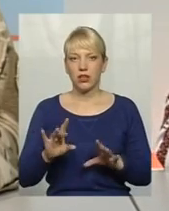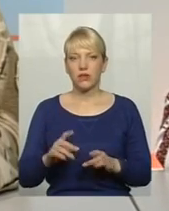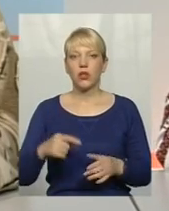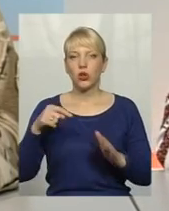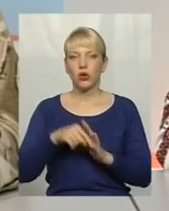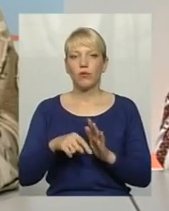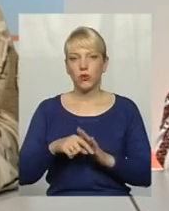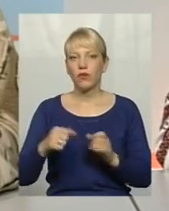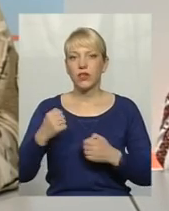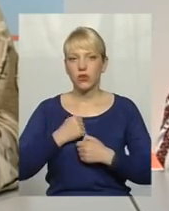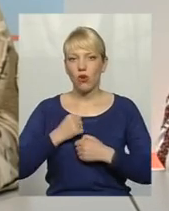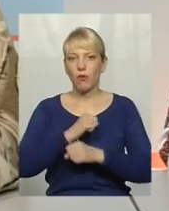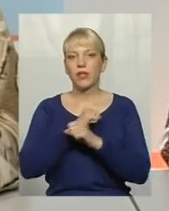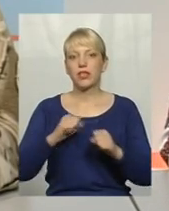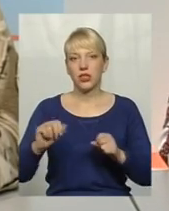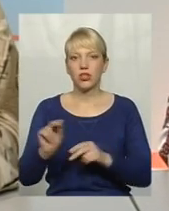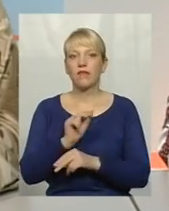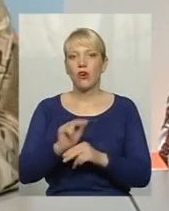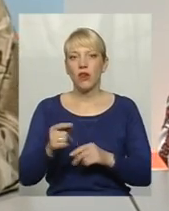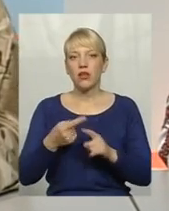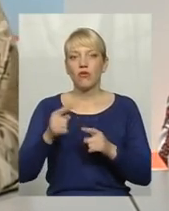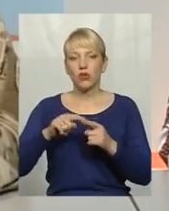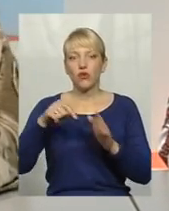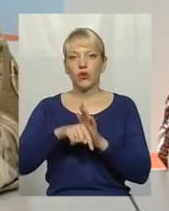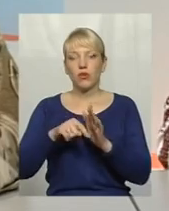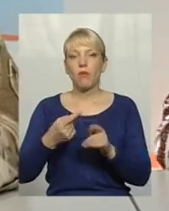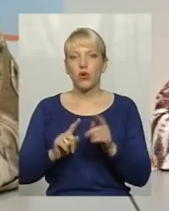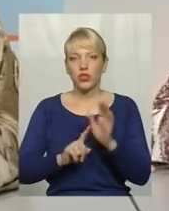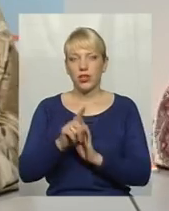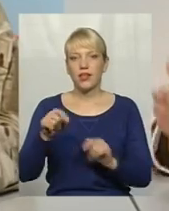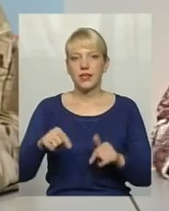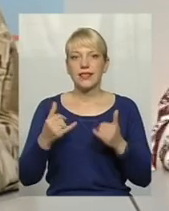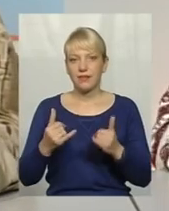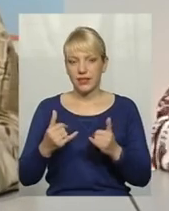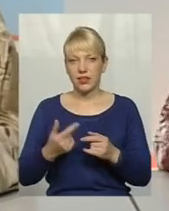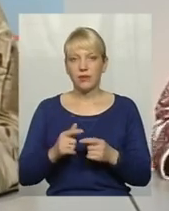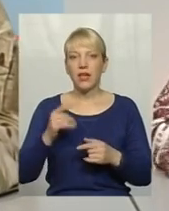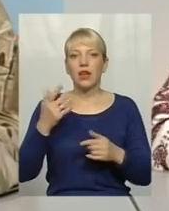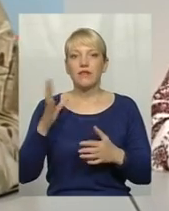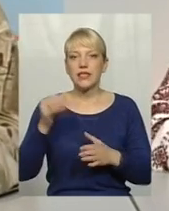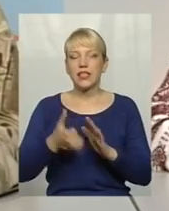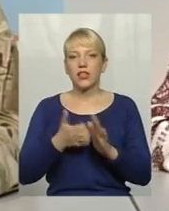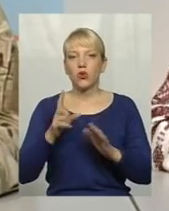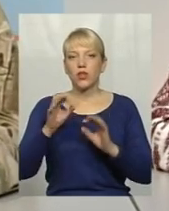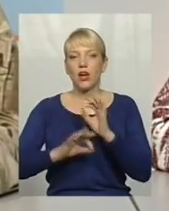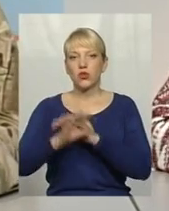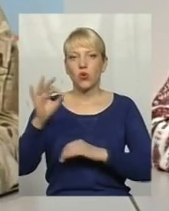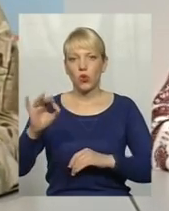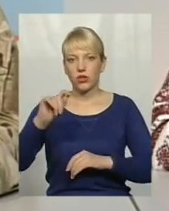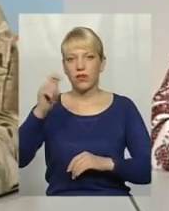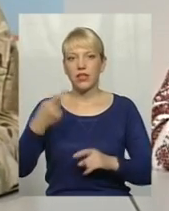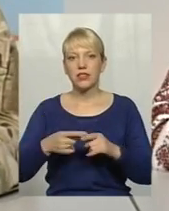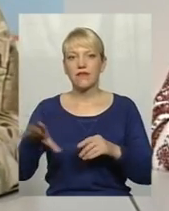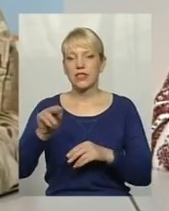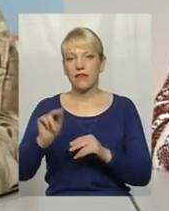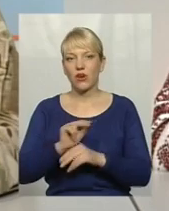військово-патріотичне виховання, ось воно, починається звідси, тому що ті всі надоліки на сході України, це все виховання